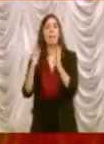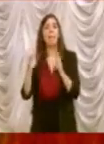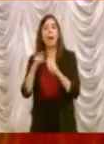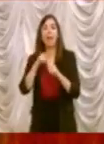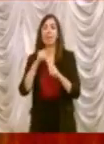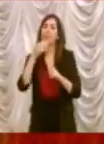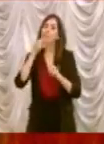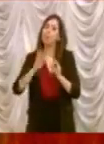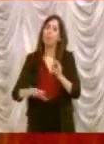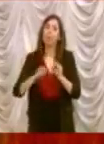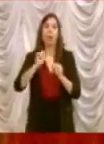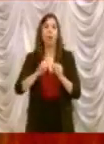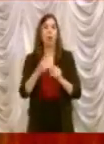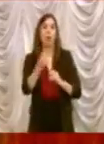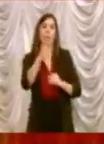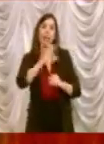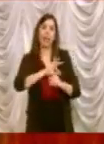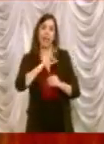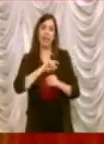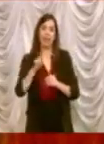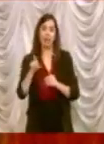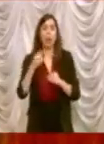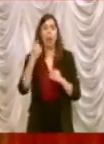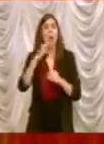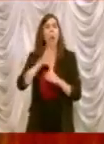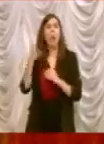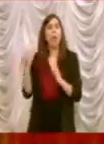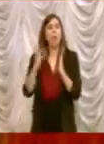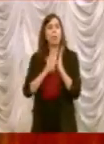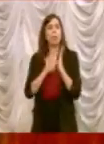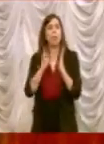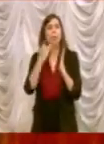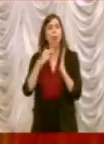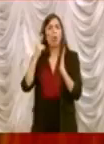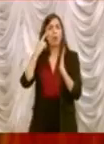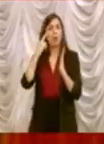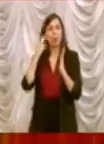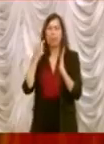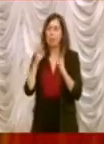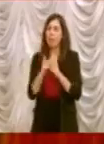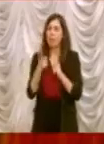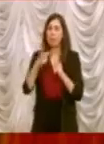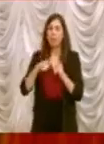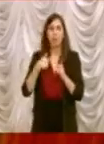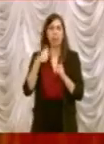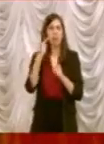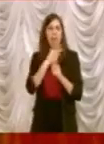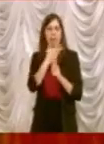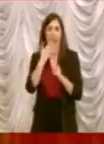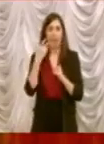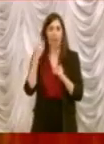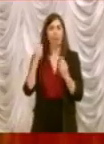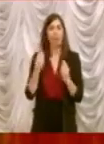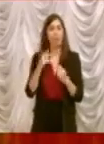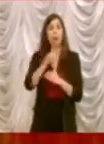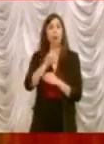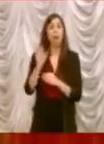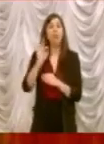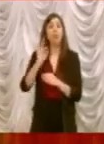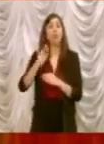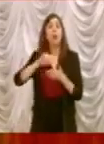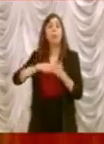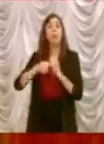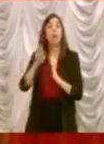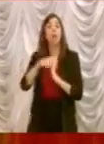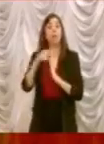Un'altra misura che voglio richiamare molto brevemente e che mi sta molto a cuore è una dotazione di 250 milioni